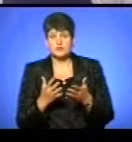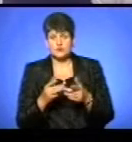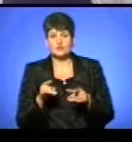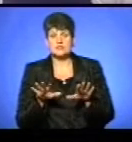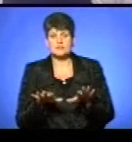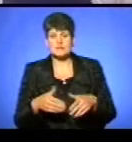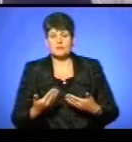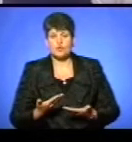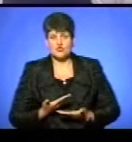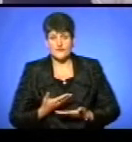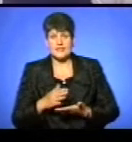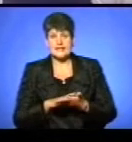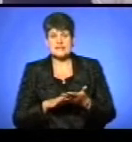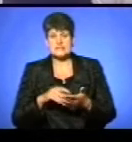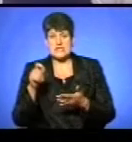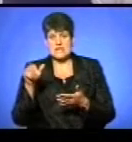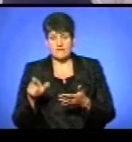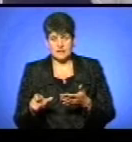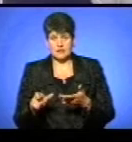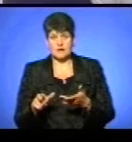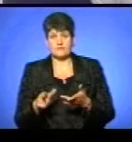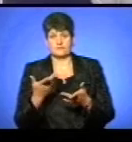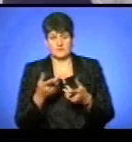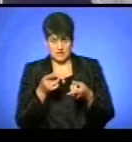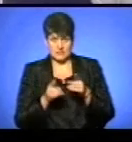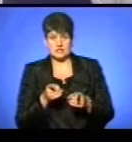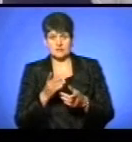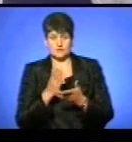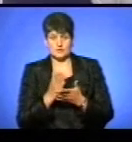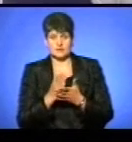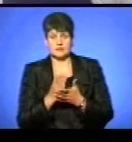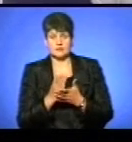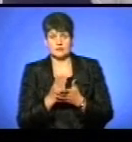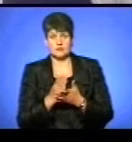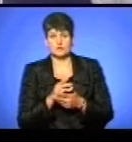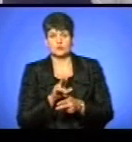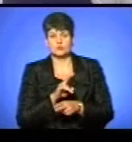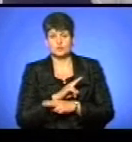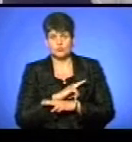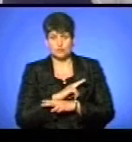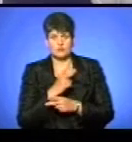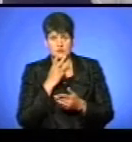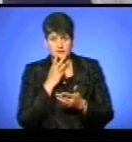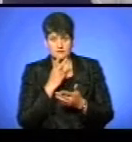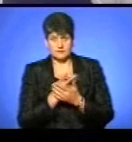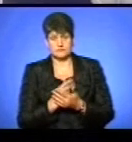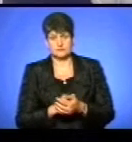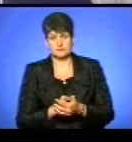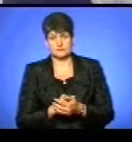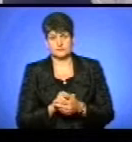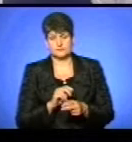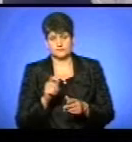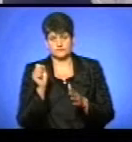місцем проживання заявника в підсобному приміщенні дійсно знаходиться труп з явними тілесними ушкодженнями.